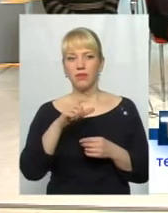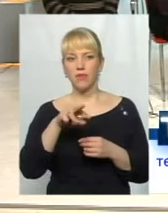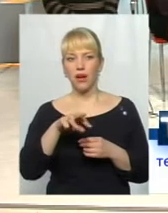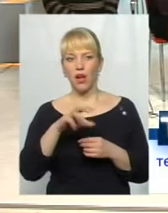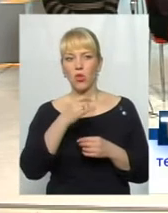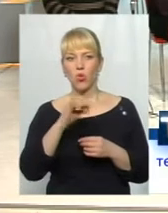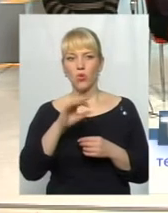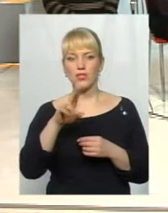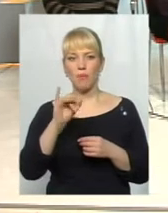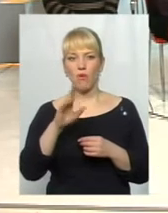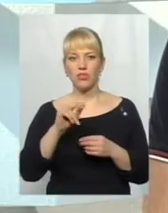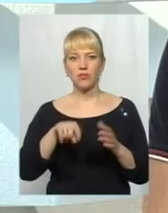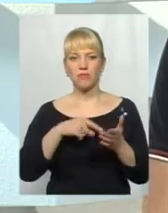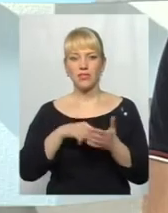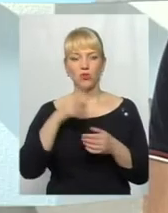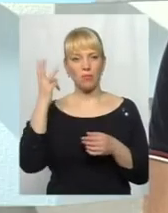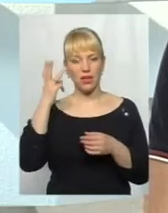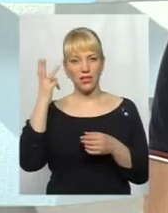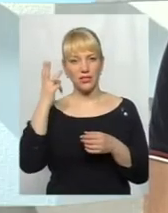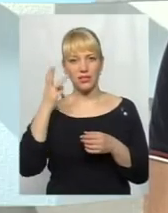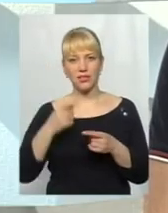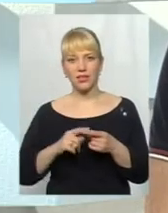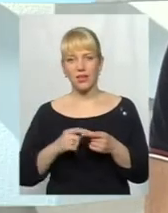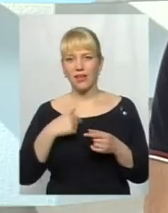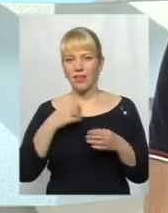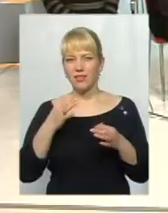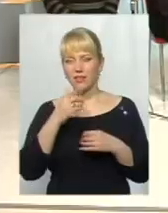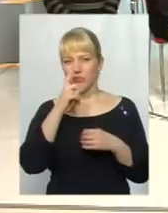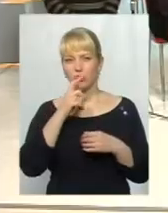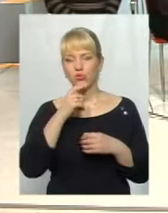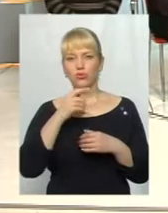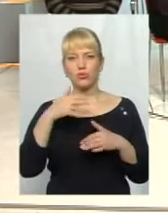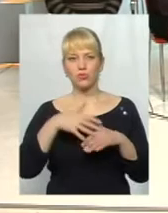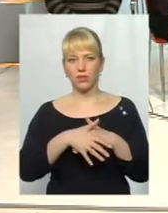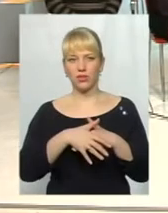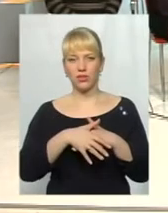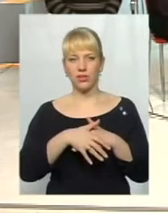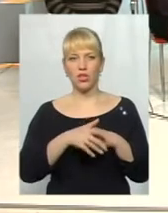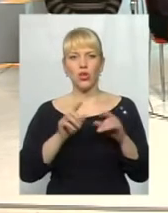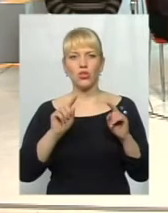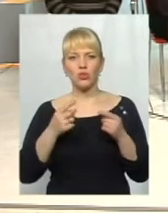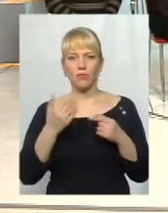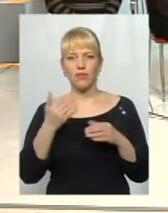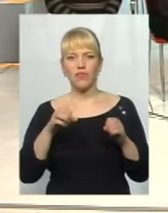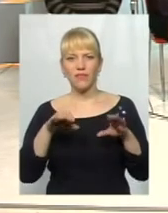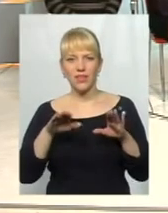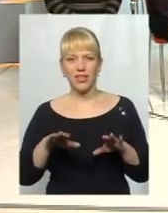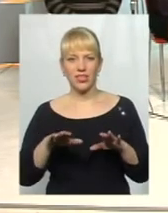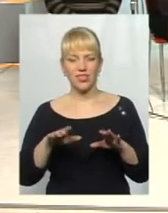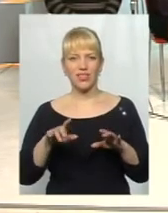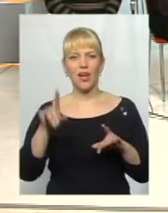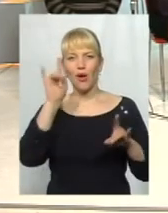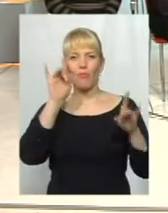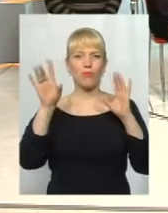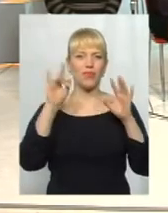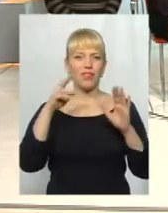житель міста Хмельницького. Я от ніяк не можу зрозуміти, чому ви вирішили попігатися на